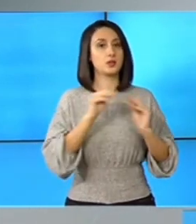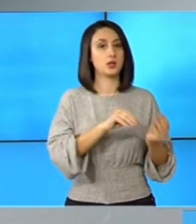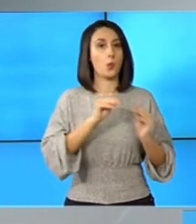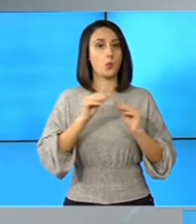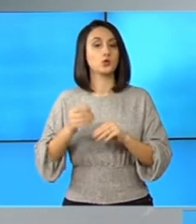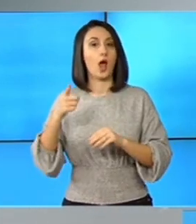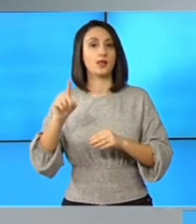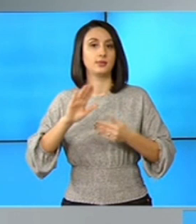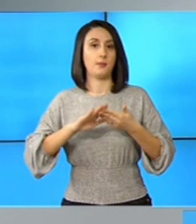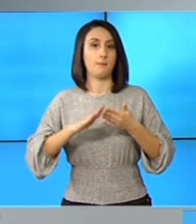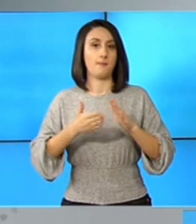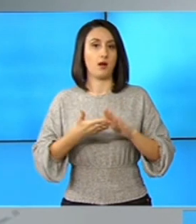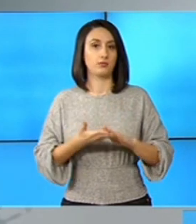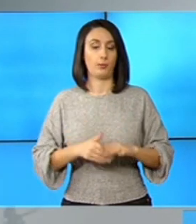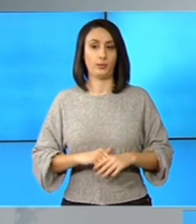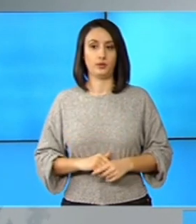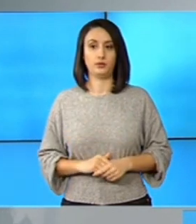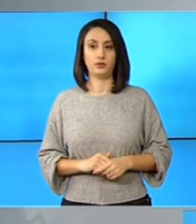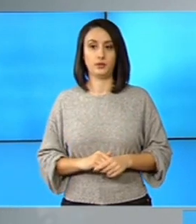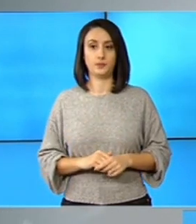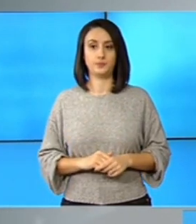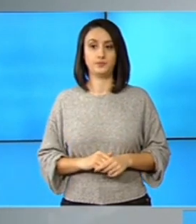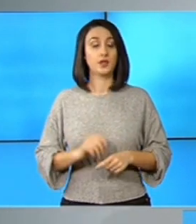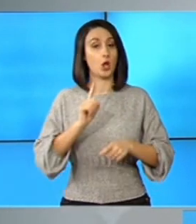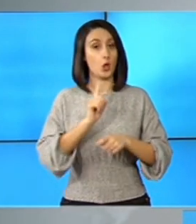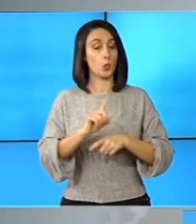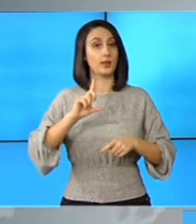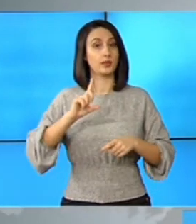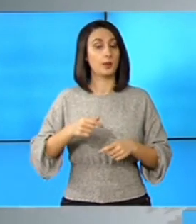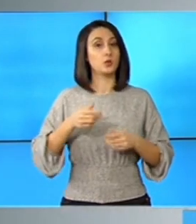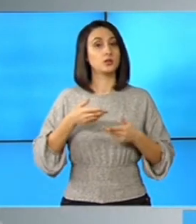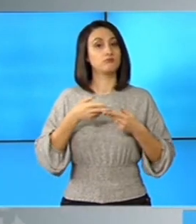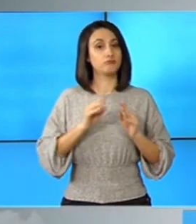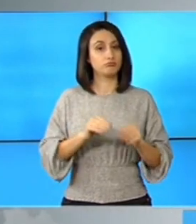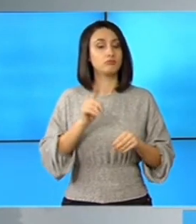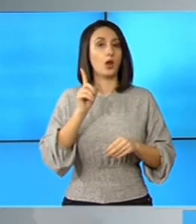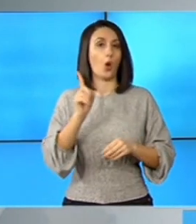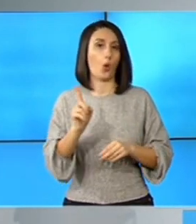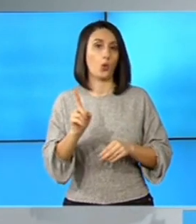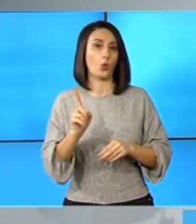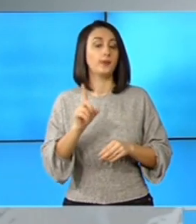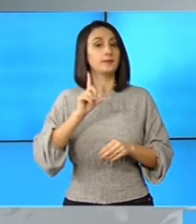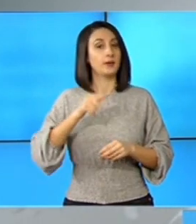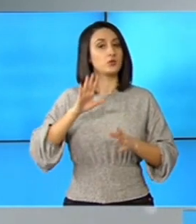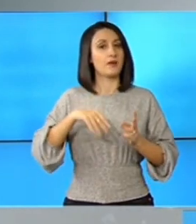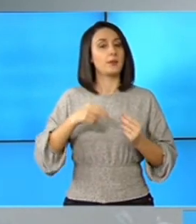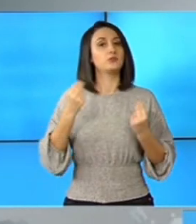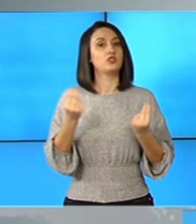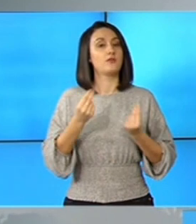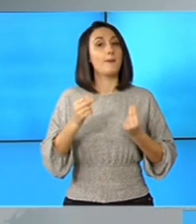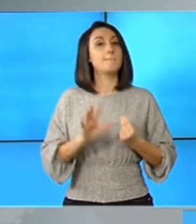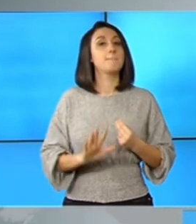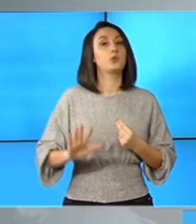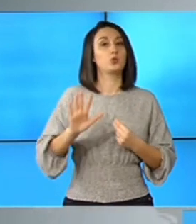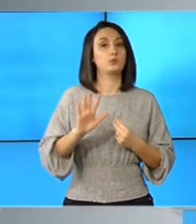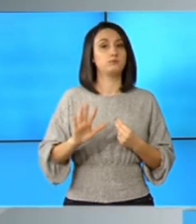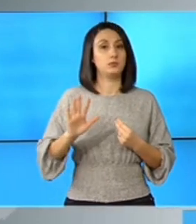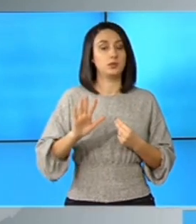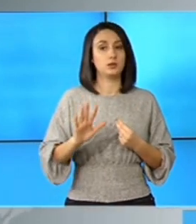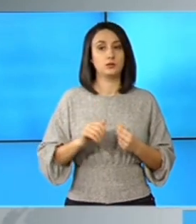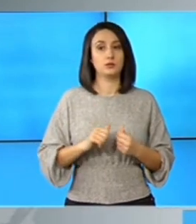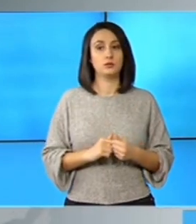alt departament. Deci, lucrurile trebuie să se miște în această direcție. Trebuie să avem un aparat de funcționari